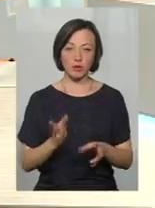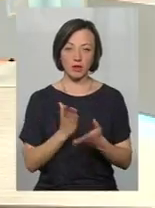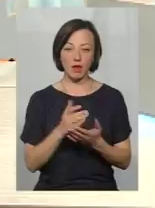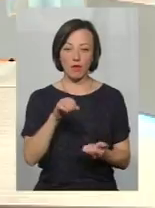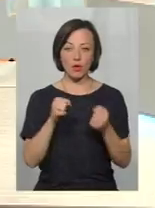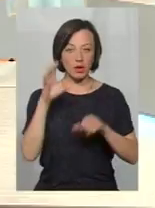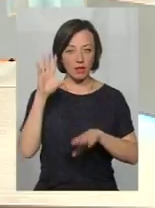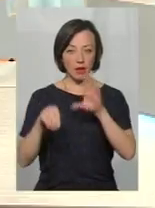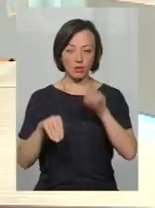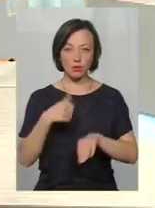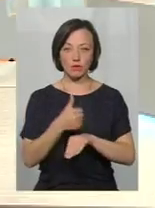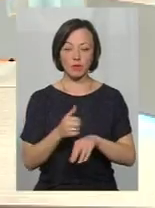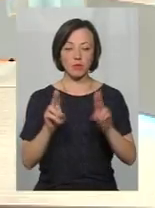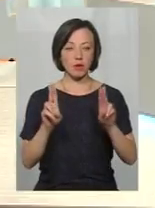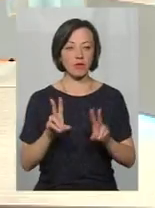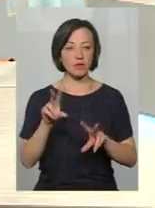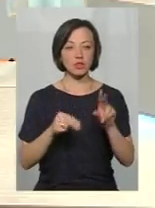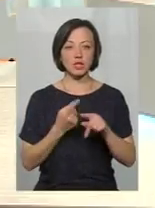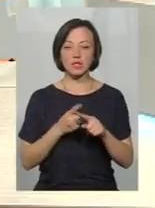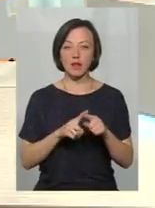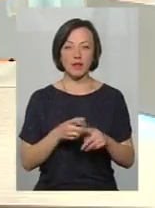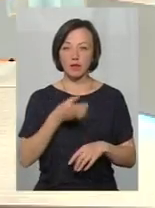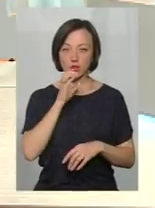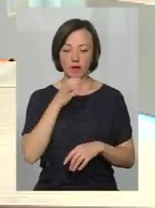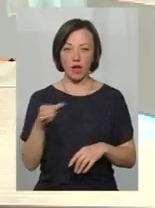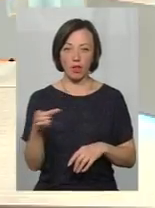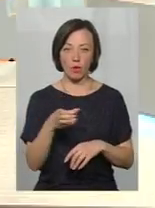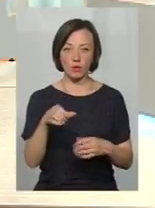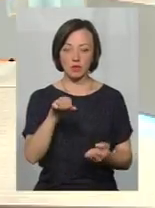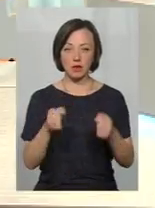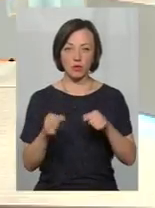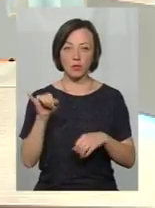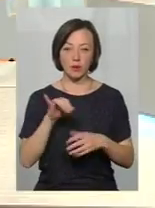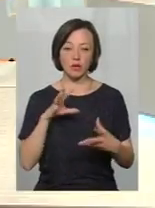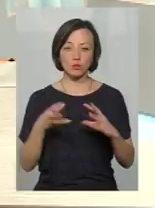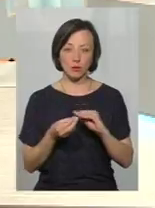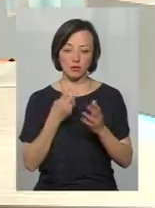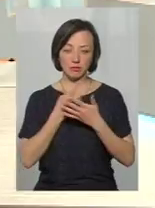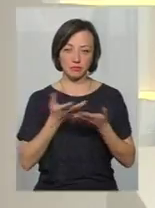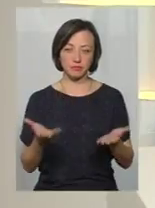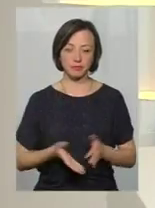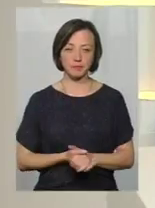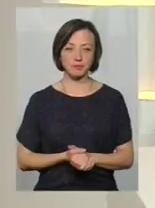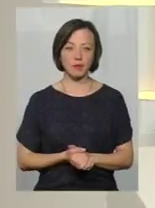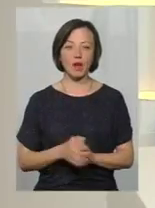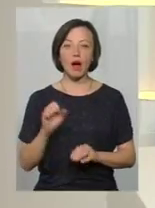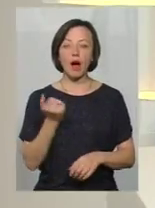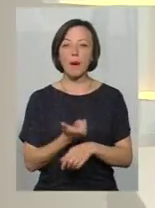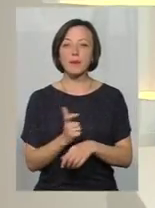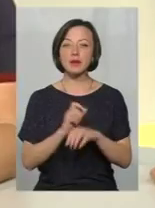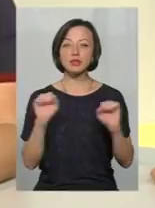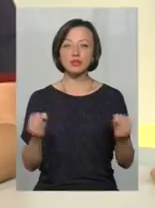водії нехтують основним правилом, я так вважаю, це невживання алкоголю за кермом і результати на лице. А перевищення швидкості?